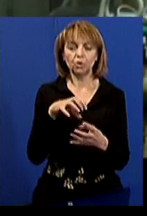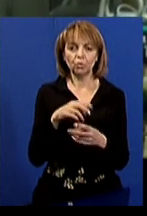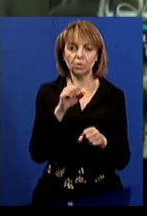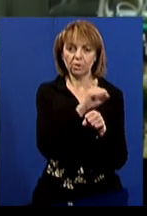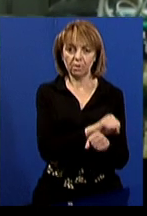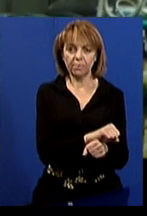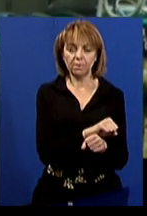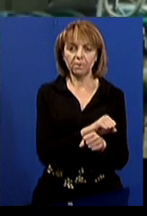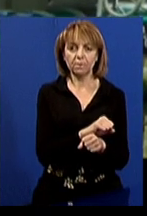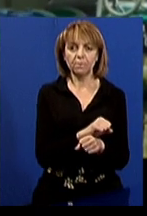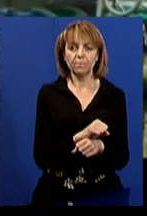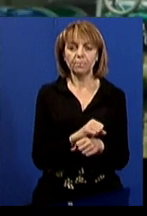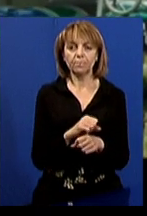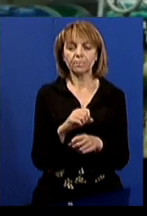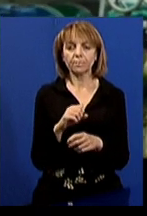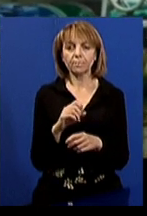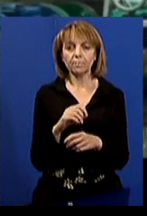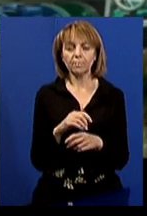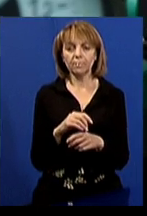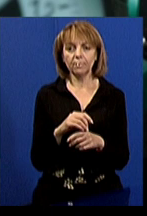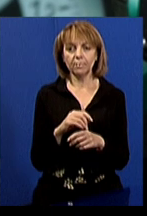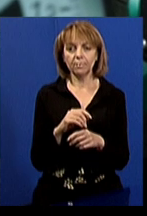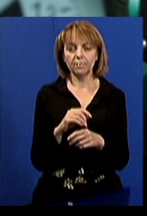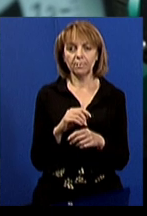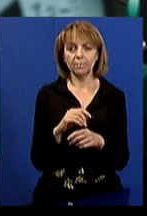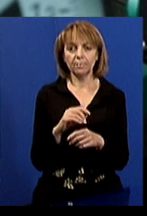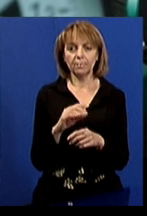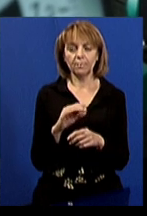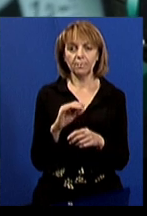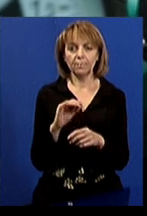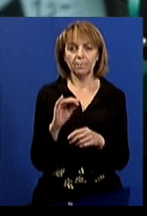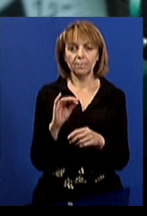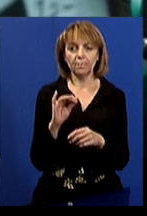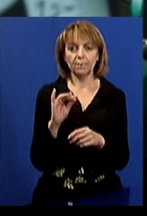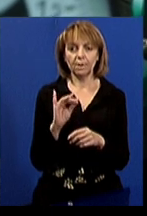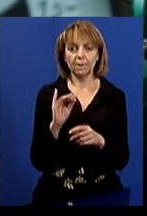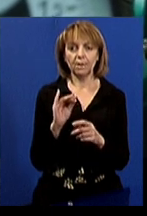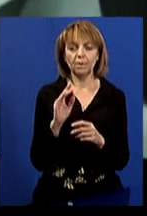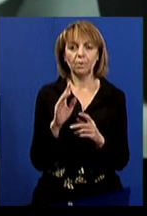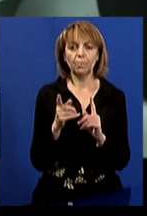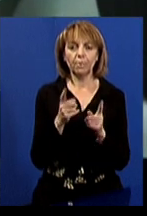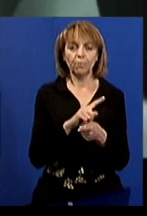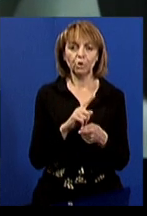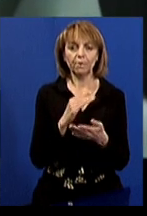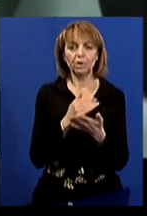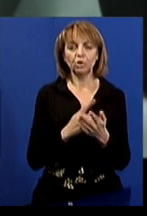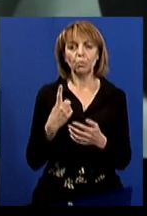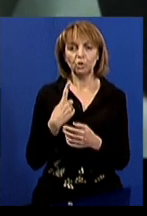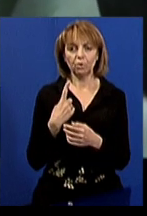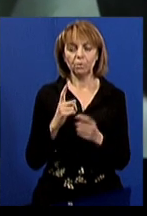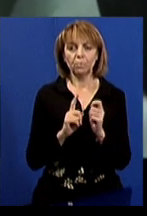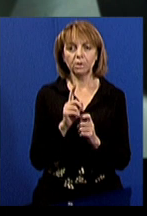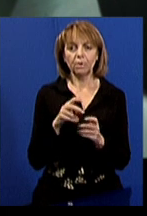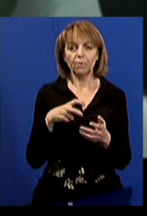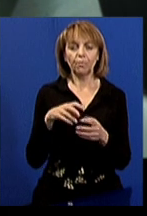«Тут два насоси. Один в роботі, інший в резерві. Робочий насос вимикається і переводиться в режим очікування. Спочатку